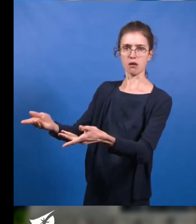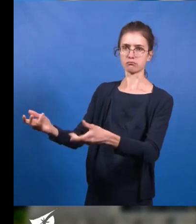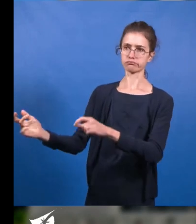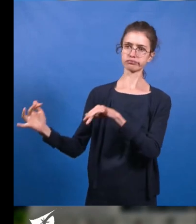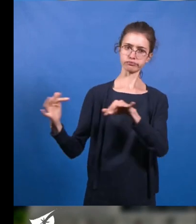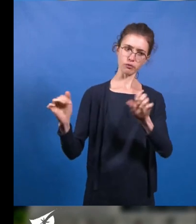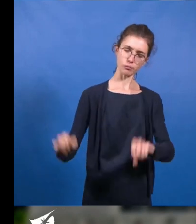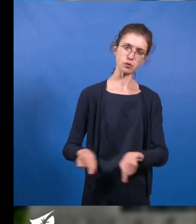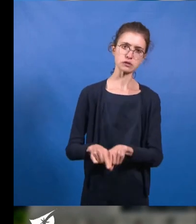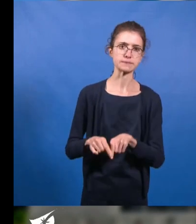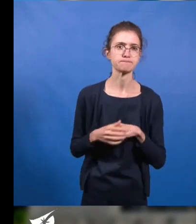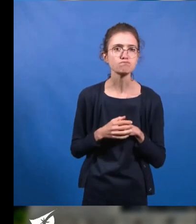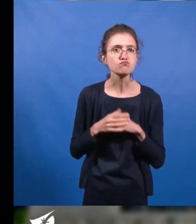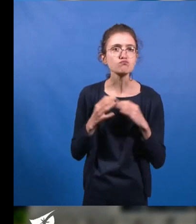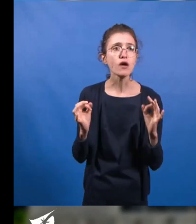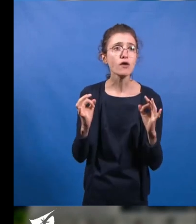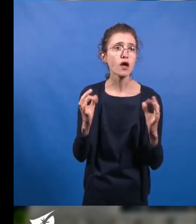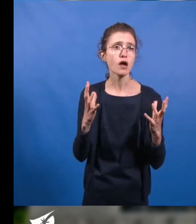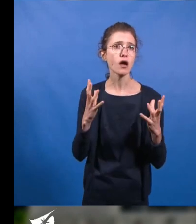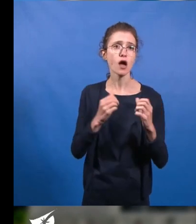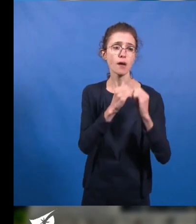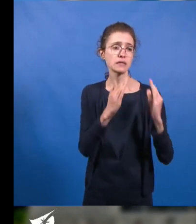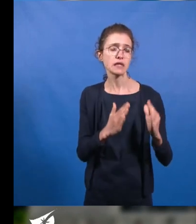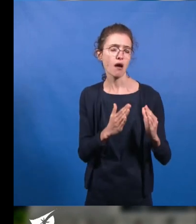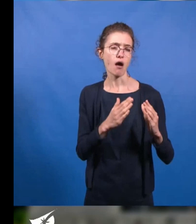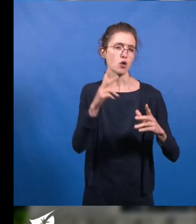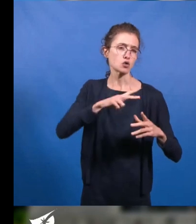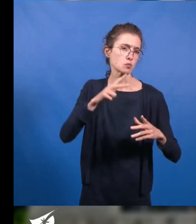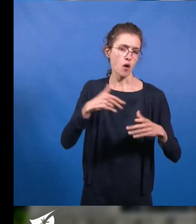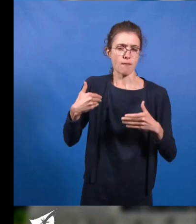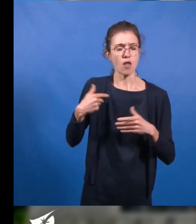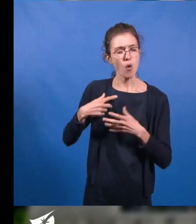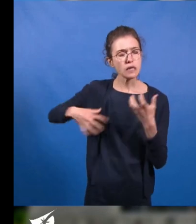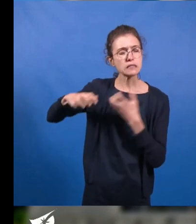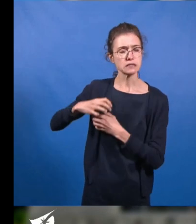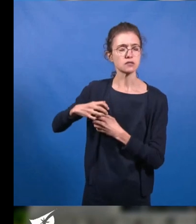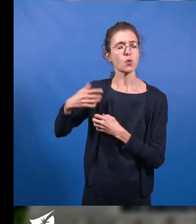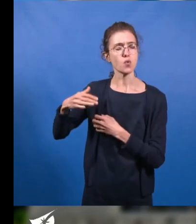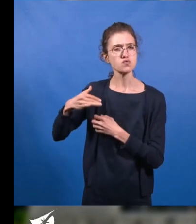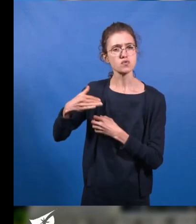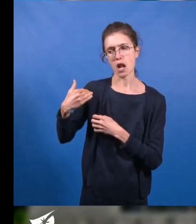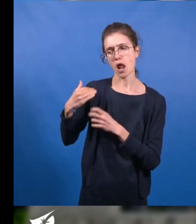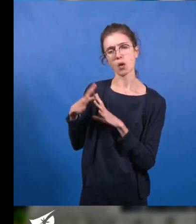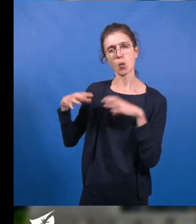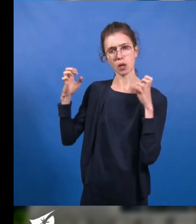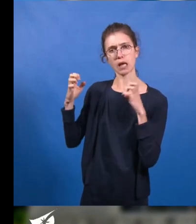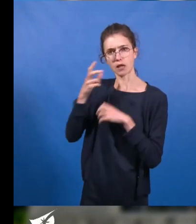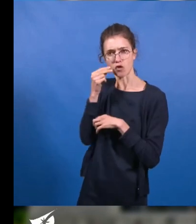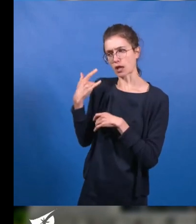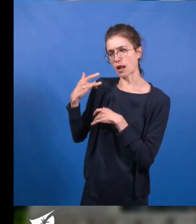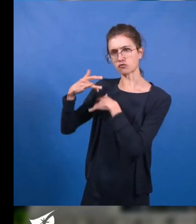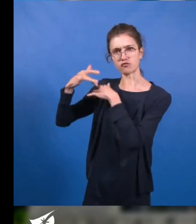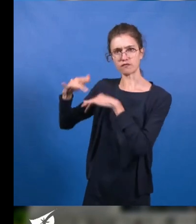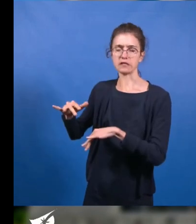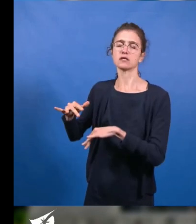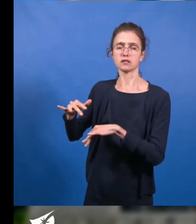La crise de l'habitat et du logement était au cœur du congrès de l'USH qui vient de se terminer à Nantes. Ainsi, l'urgence de construire